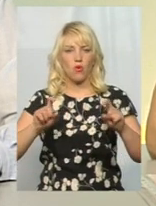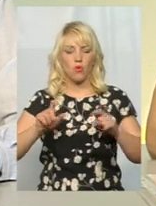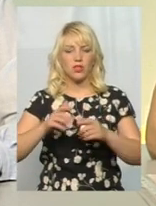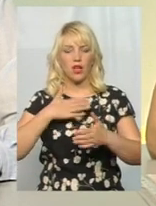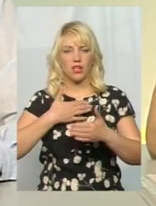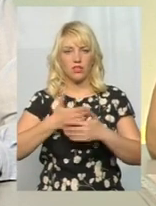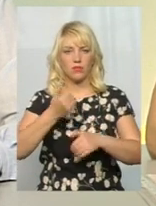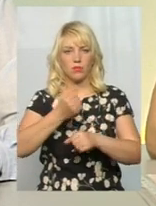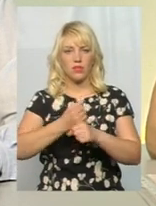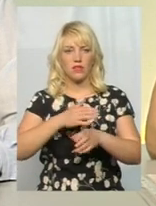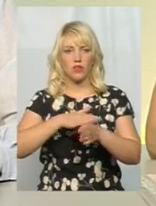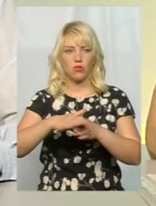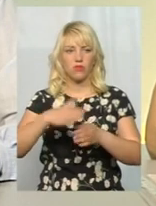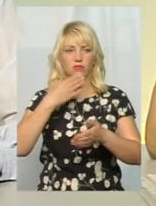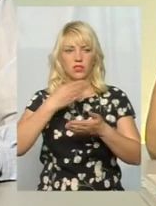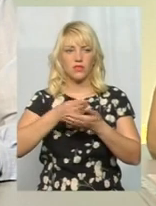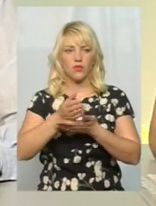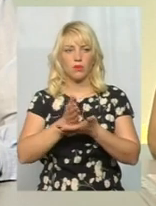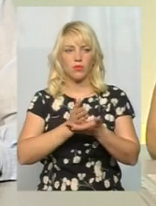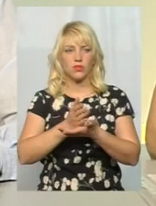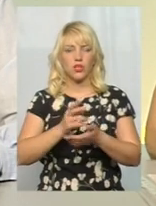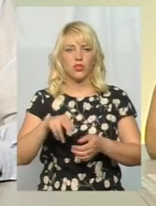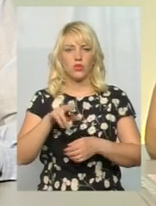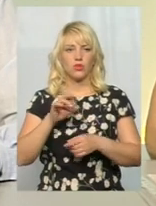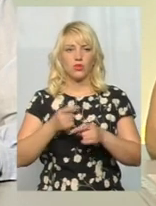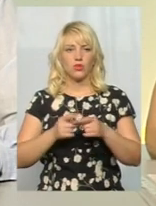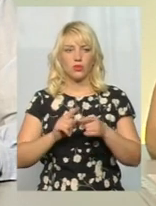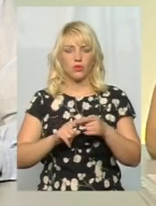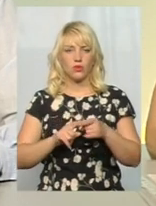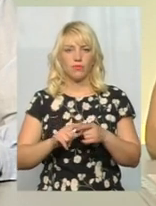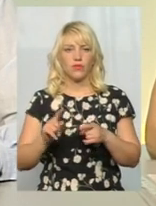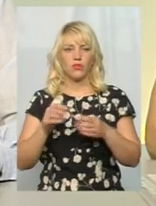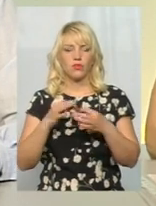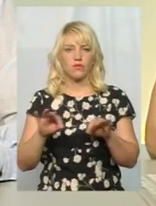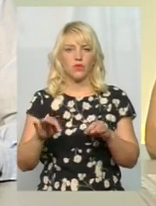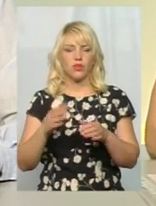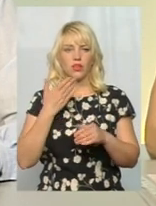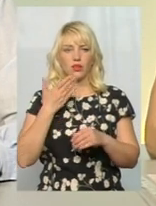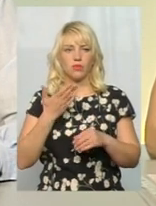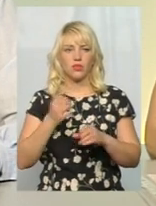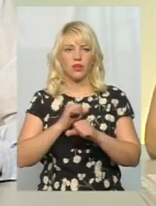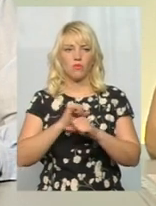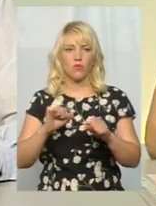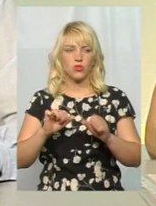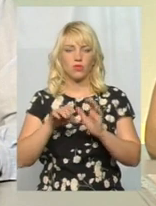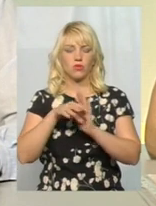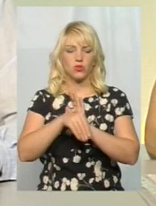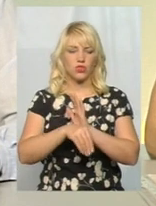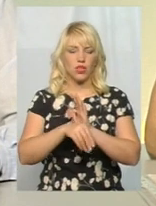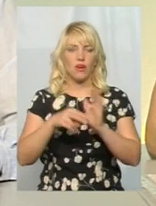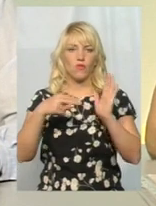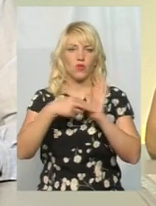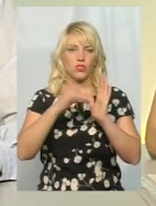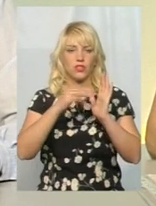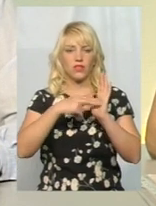виконувати безпосередньо свої функції. Щодо того, дозвольте коментар, що не можна вплинути, включити та виключити участні